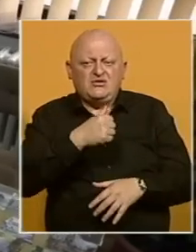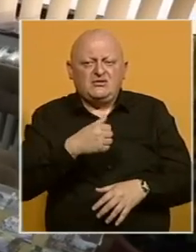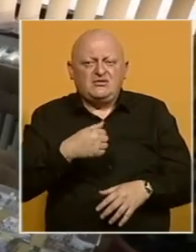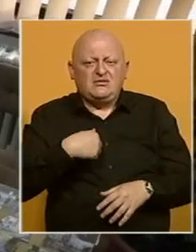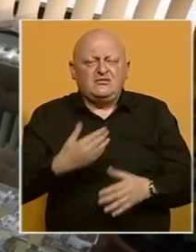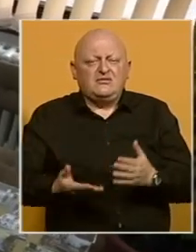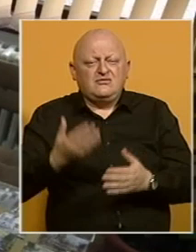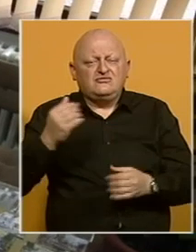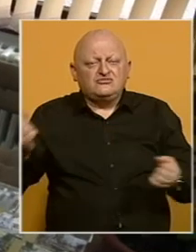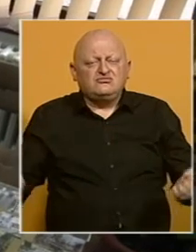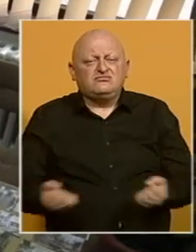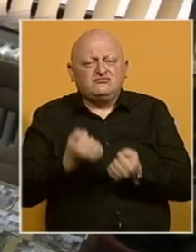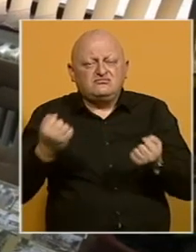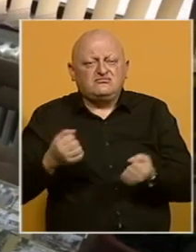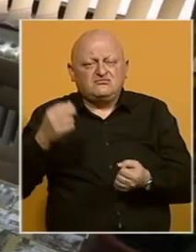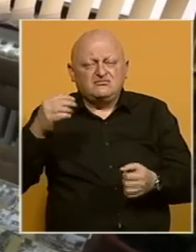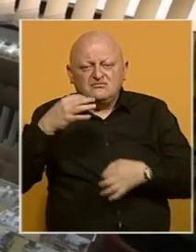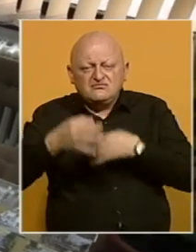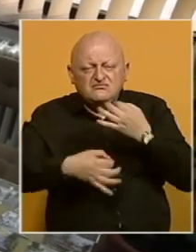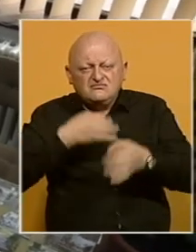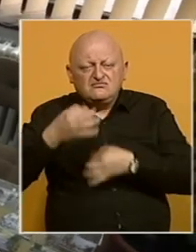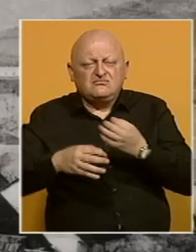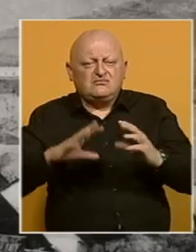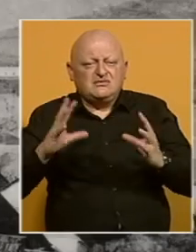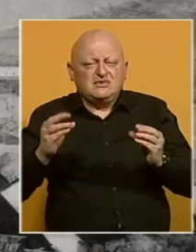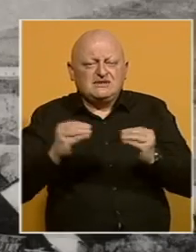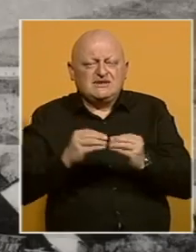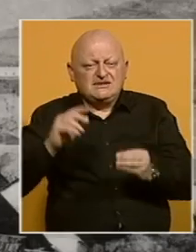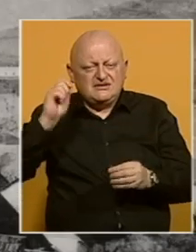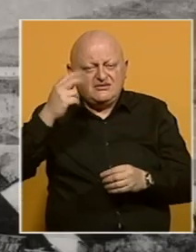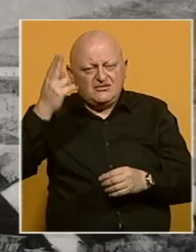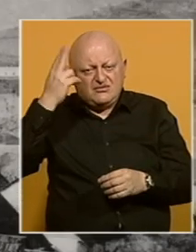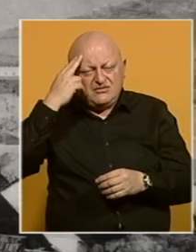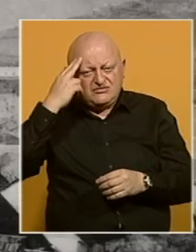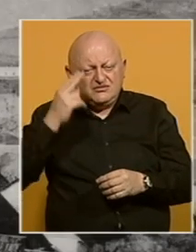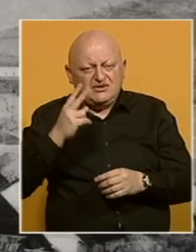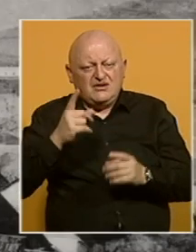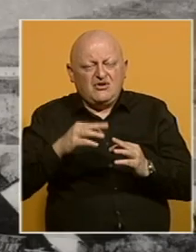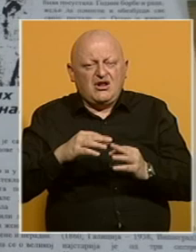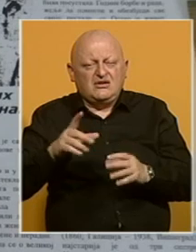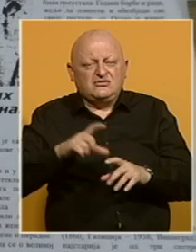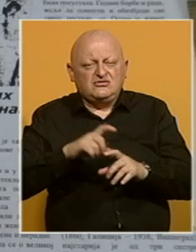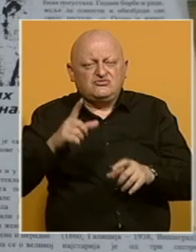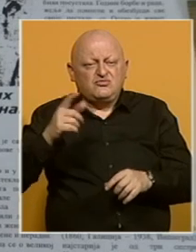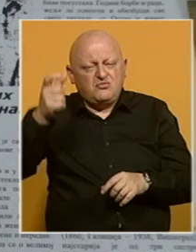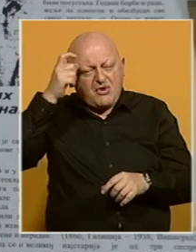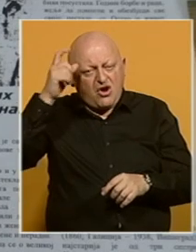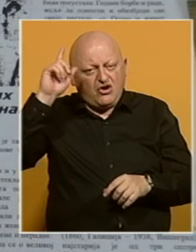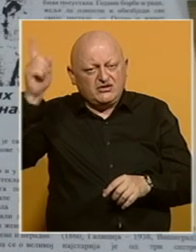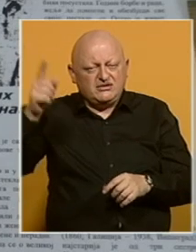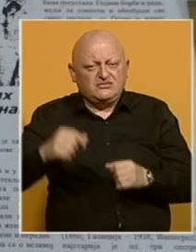Višedecenijski napori ove profesorke i istraživanja o zajednici jevreja prepoznali su i u Andrićevoj zadužbini u Beogradu,